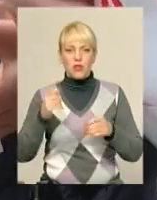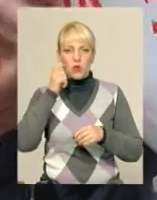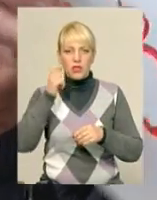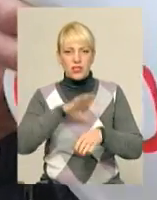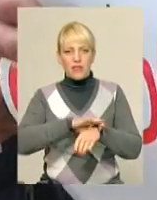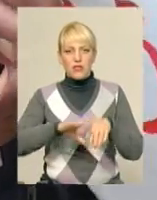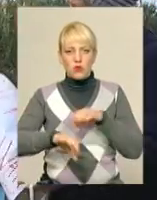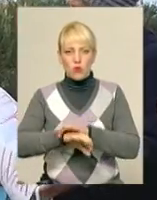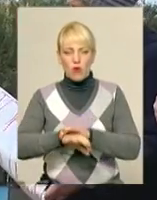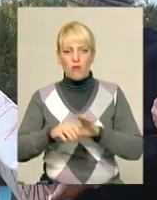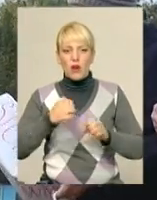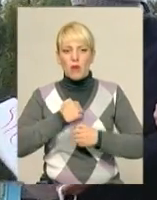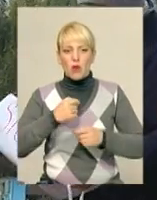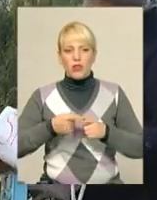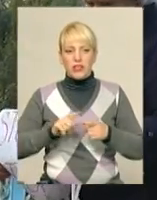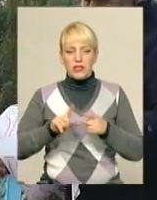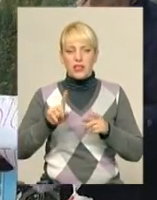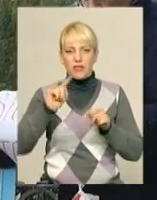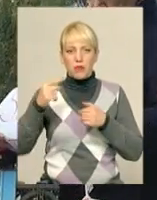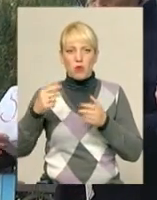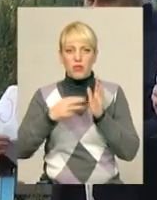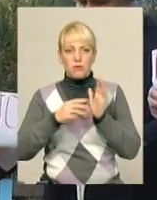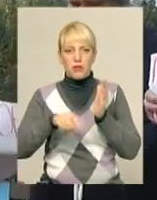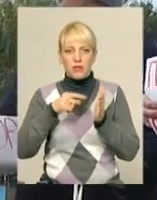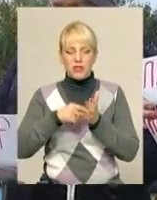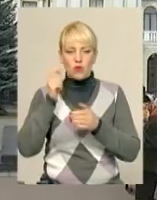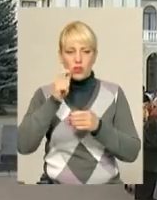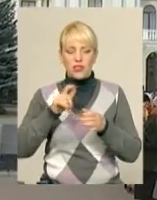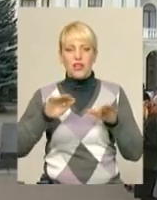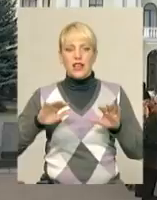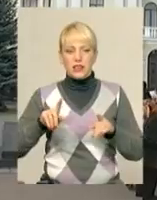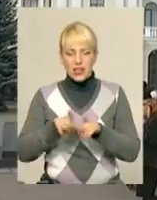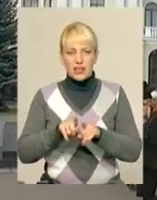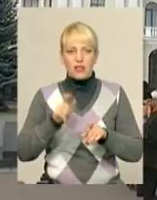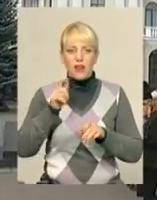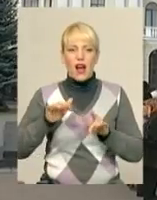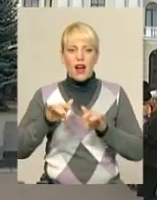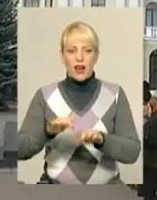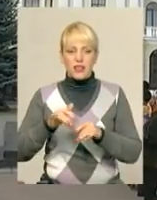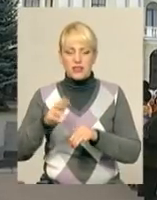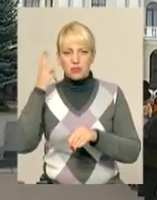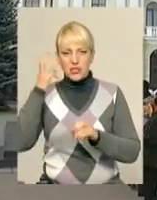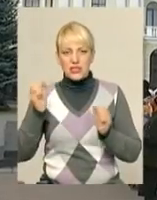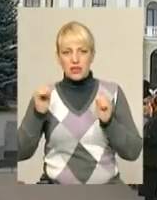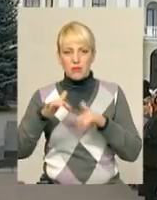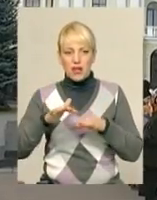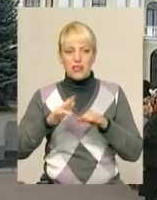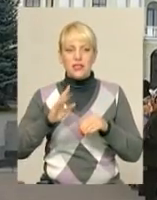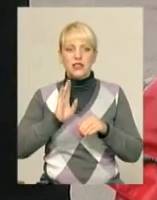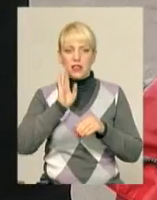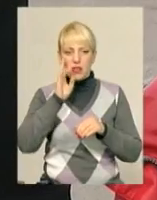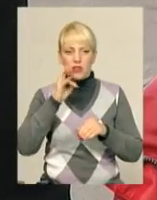Саме з такими вимогами у восьми містах України сьогодні відбуваються подібні акції. У Хмельницькому зранку люди зібралися на Майдані Незалежності.